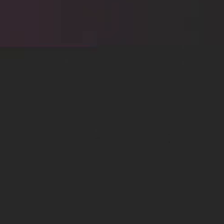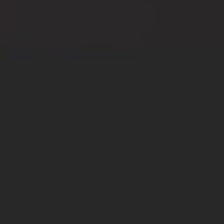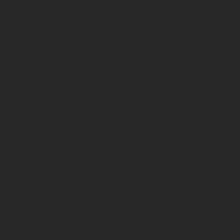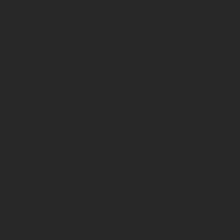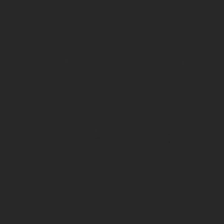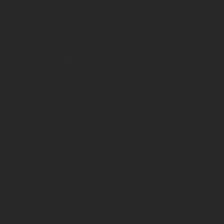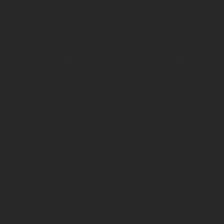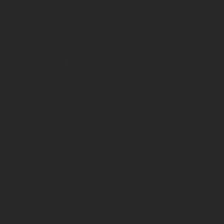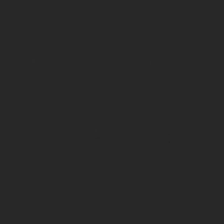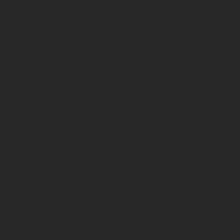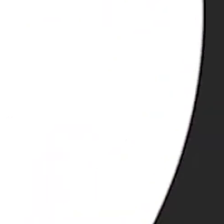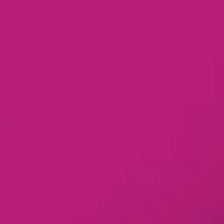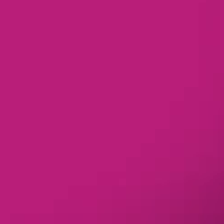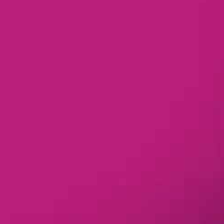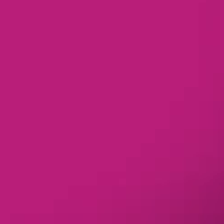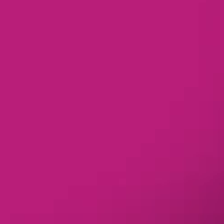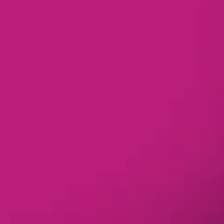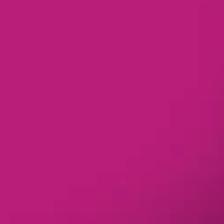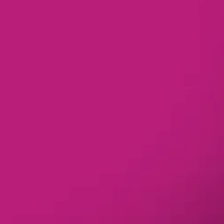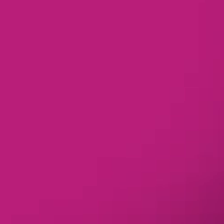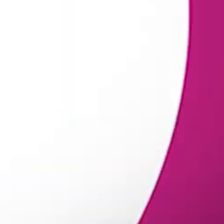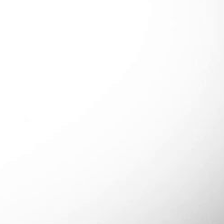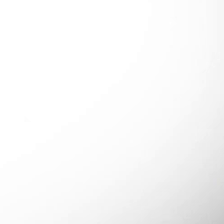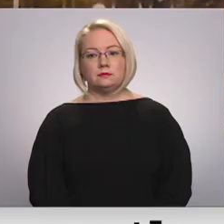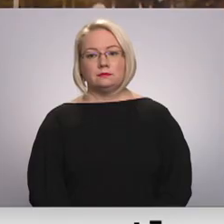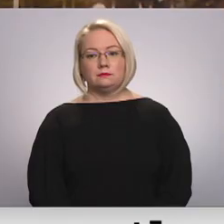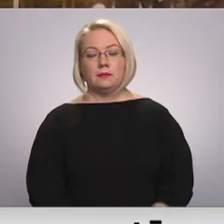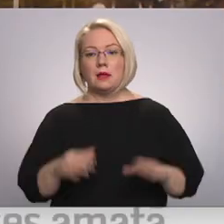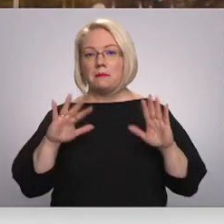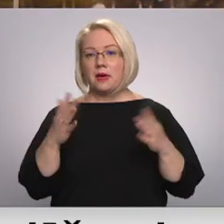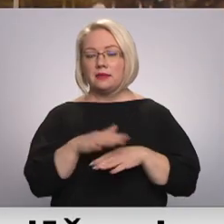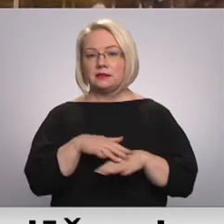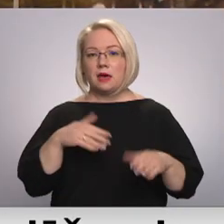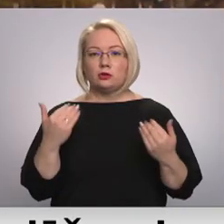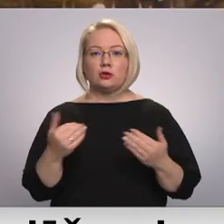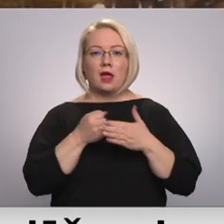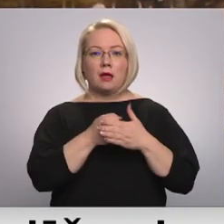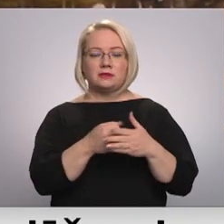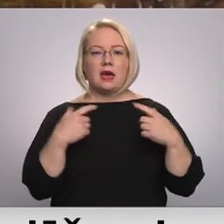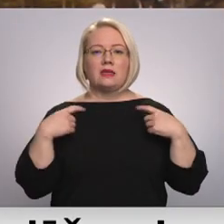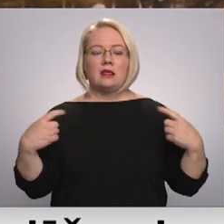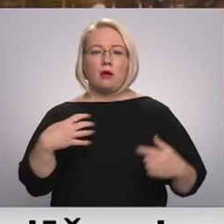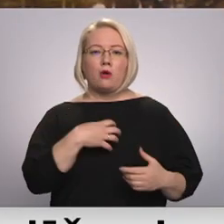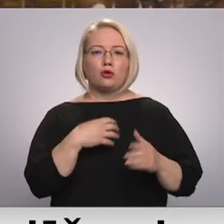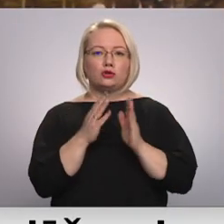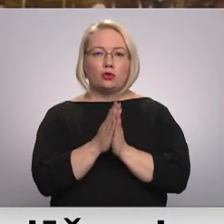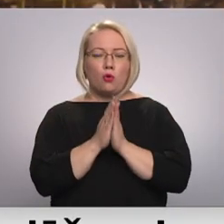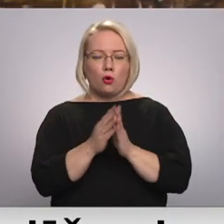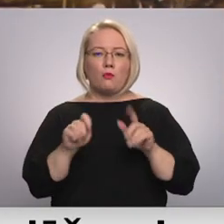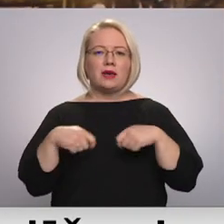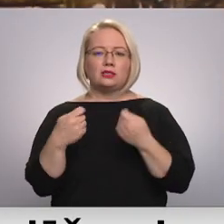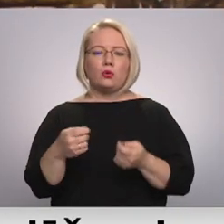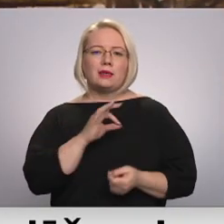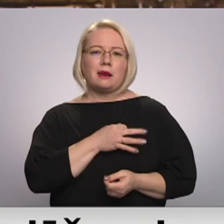Re, visi ēters ir te! Bet sajām šodien atbalstīja ģenerāla prokuratūras lūgumu izdot kriminālu